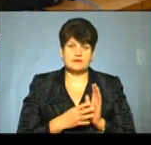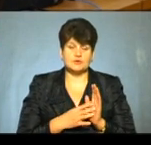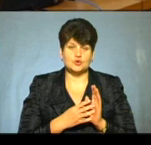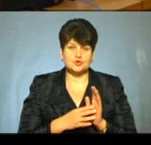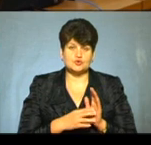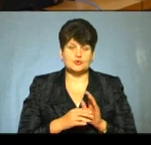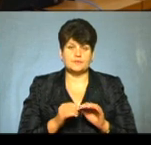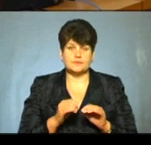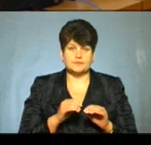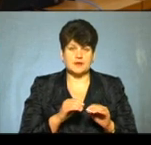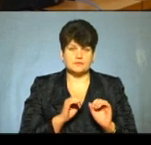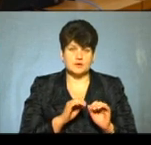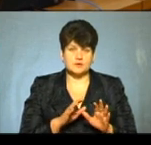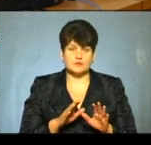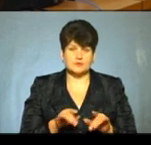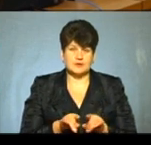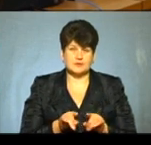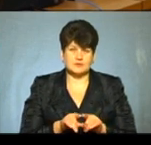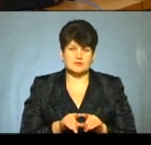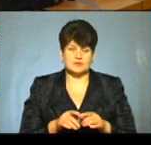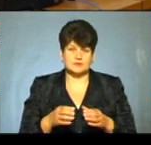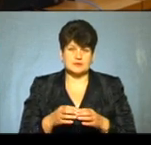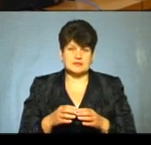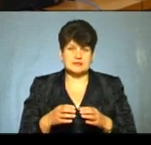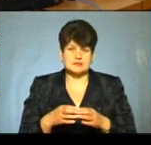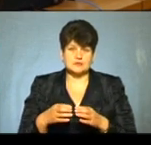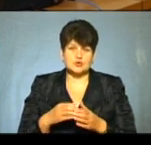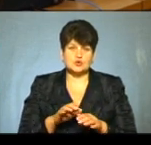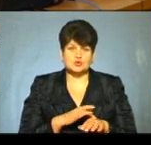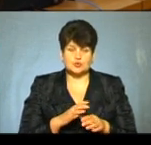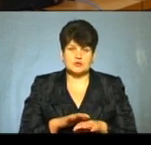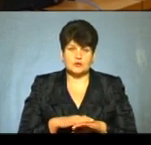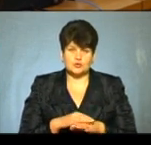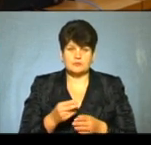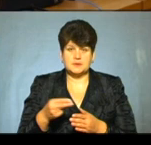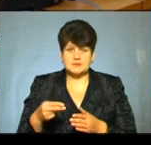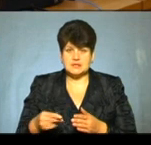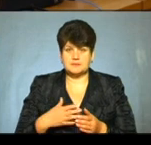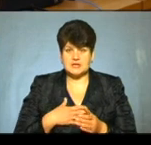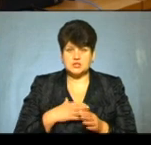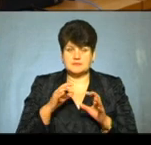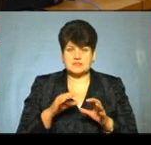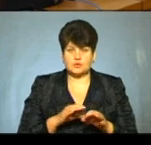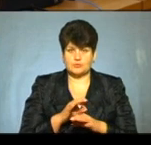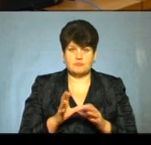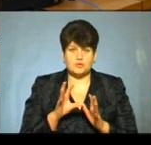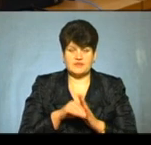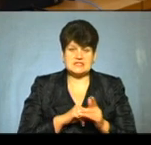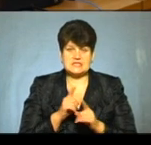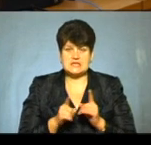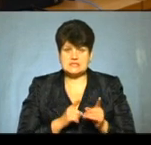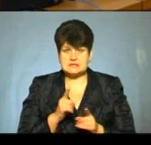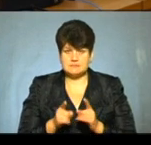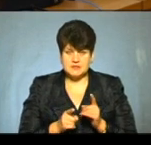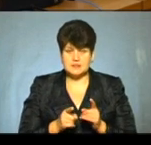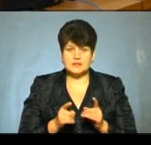90 депутатів від МОНО-іншуці, так звані Верховної Ради з двух народів, підписалися під нашим законопроектом про внесення зміни до закону